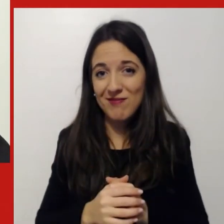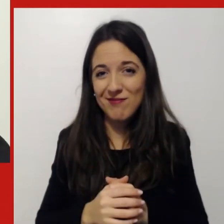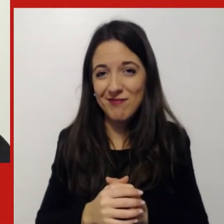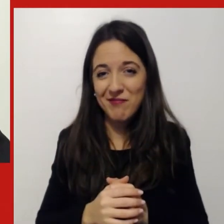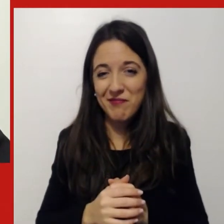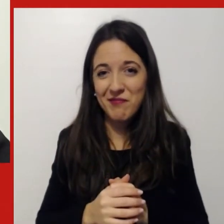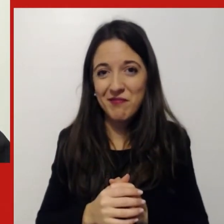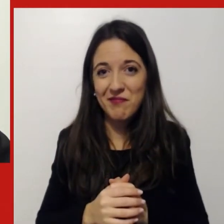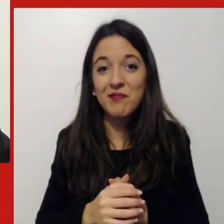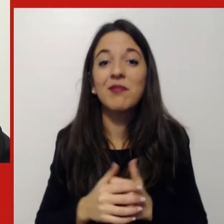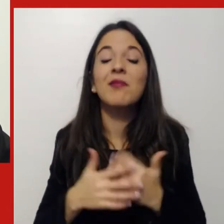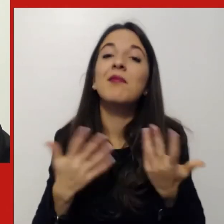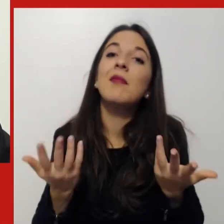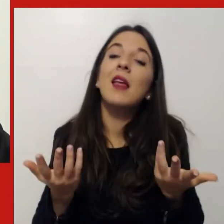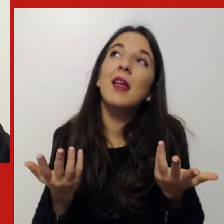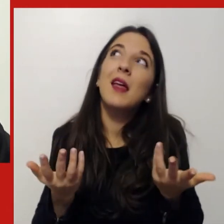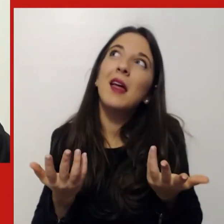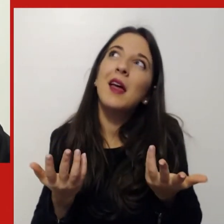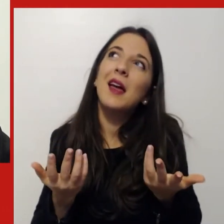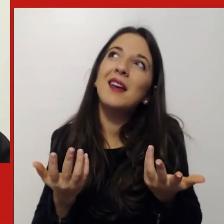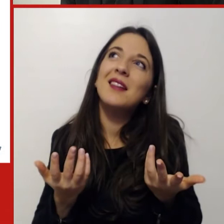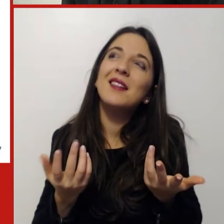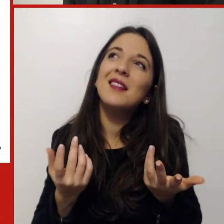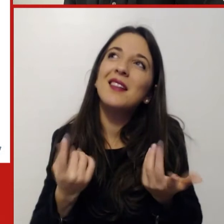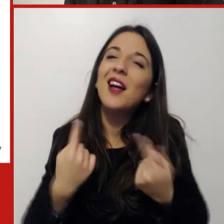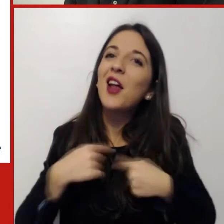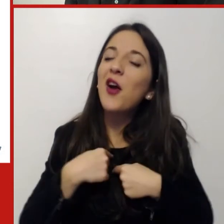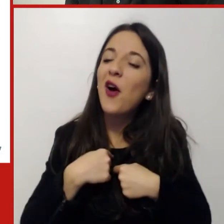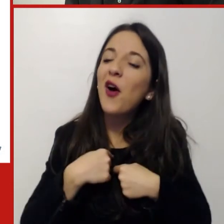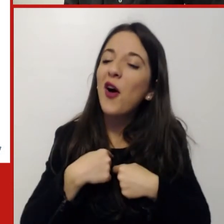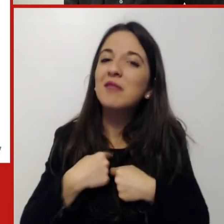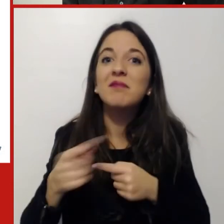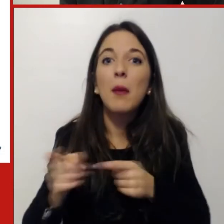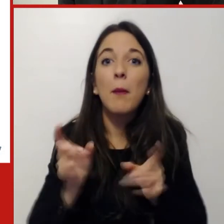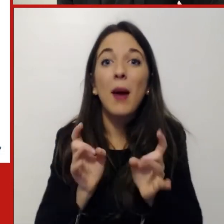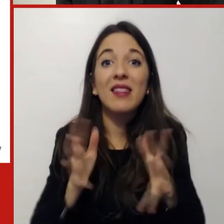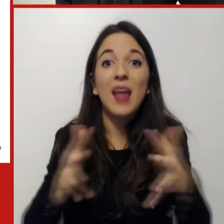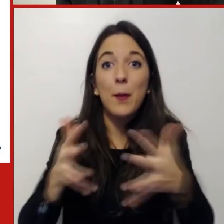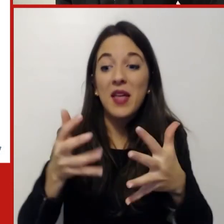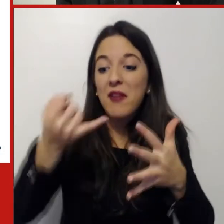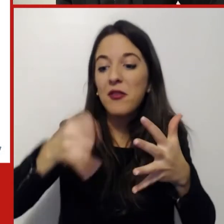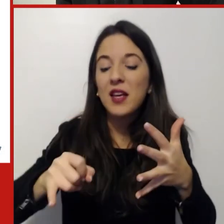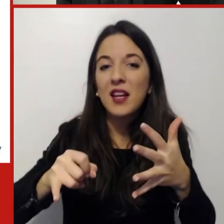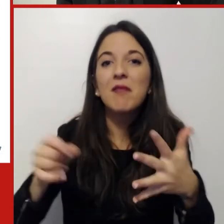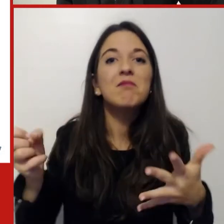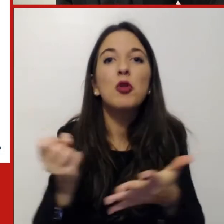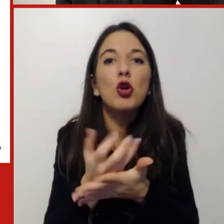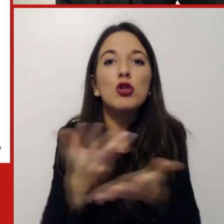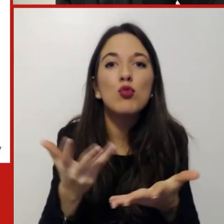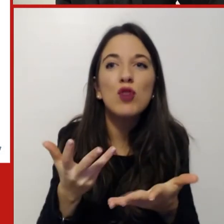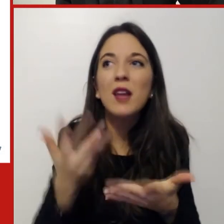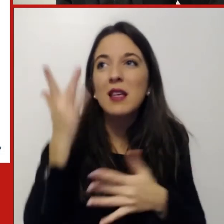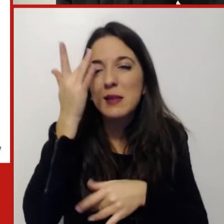lo smartworking? Che cosa avremo a fine pandemia? Anche qui presento risultati molto nuovi. Vedete